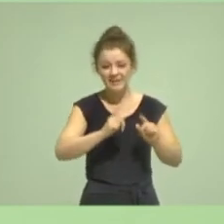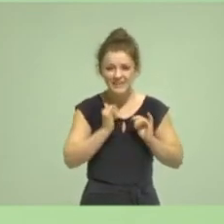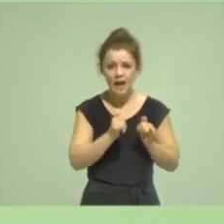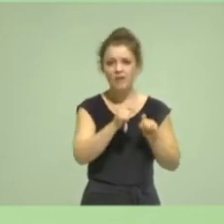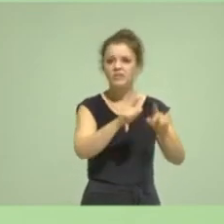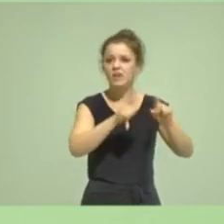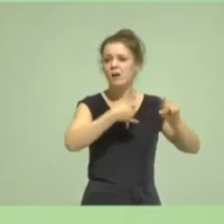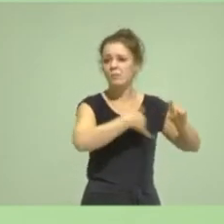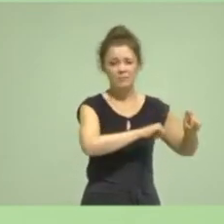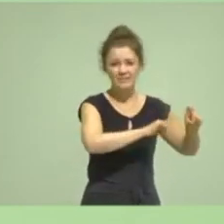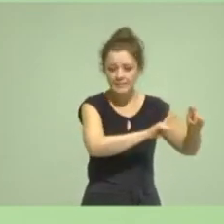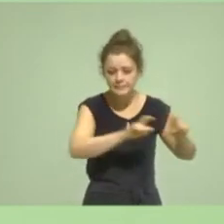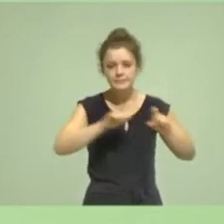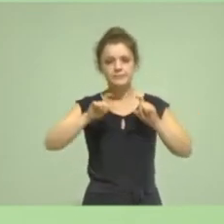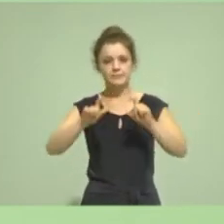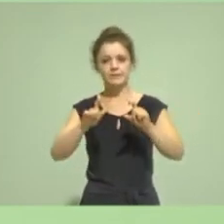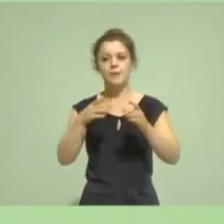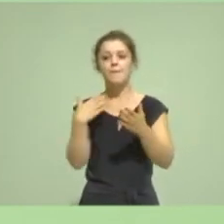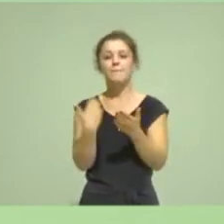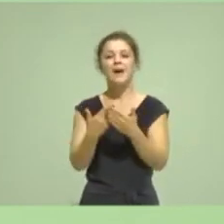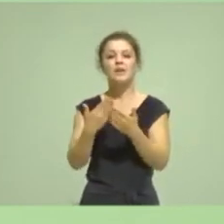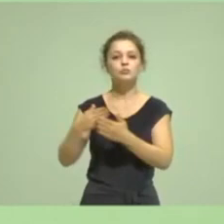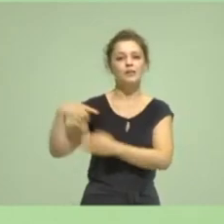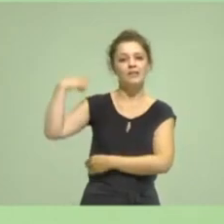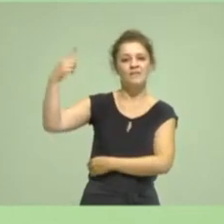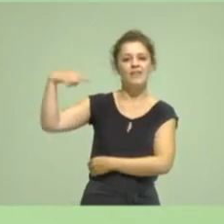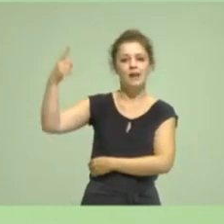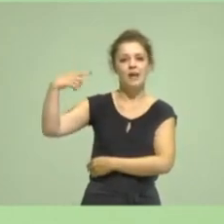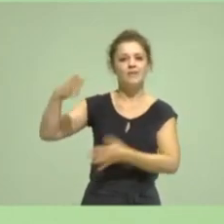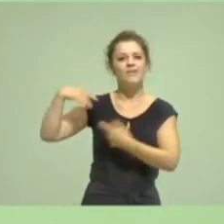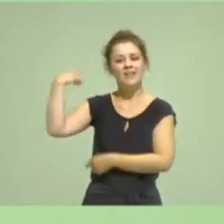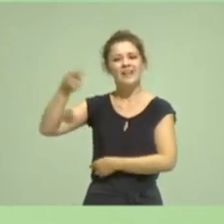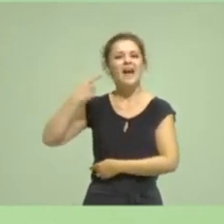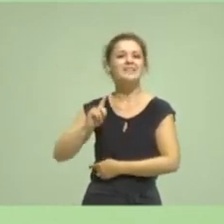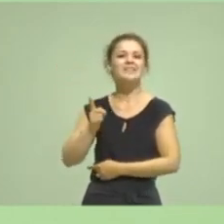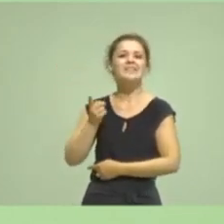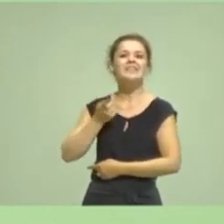Die 1.000-Meter-Abstandsregel wird abgeschafft. Aber sie wird